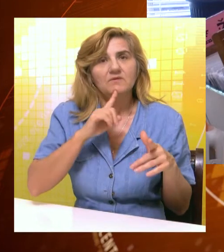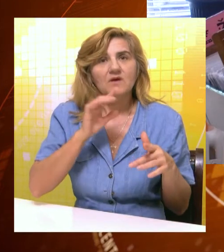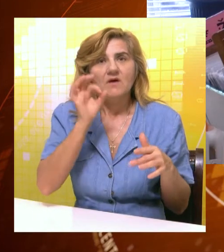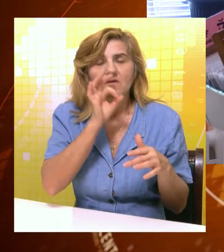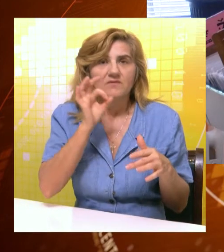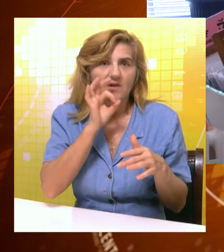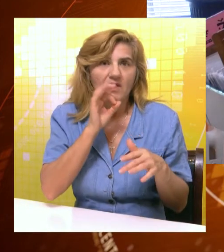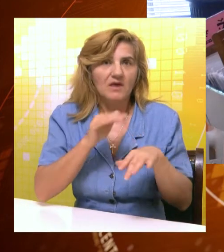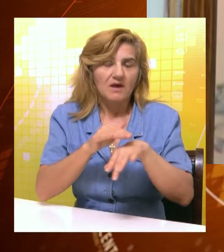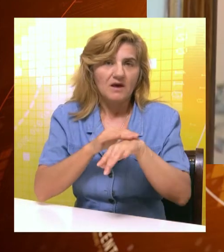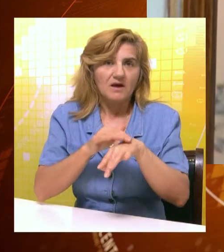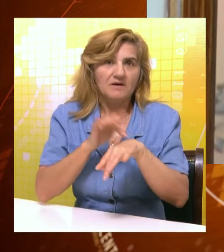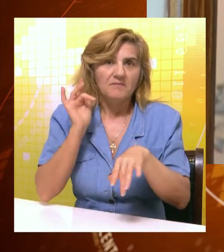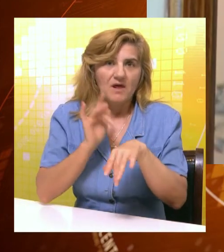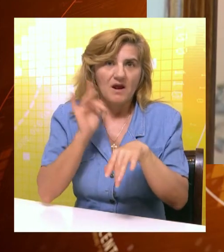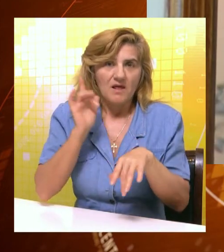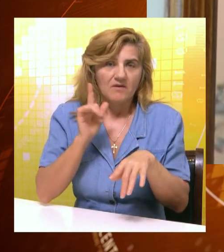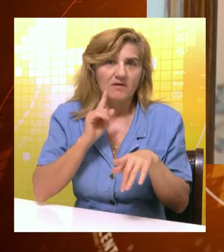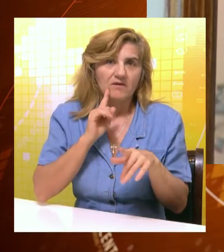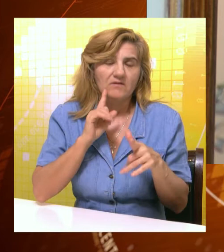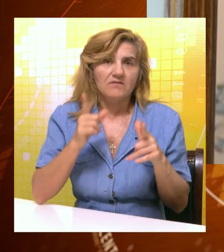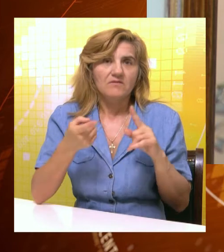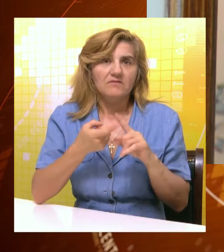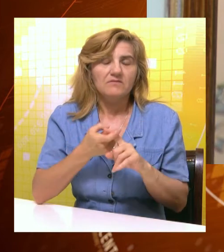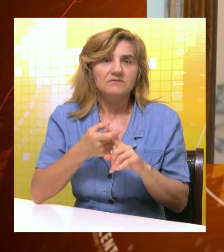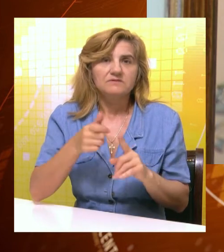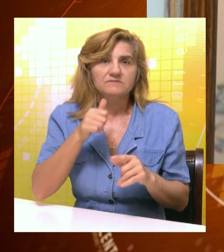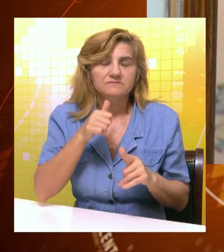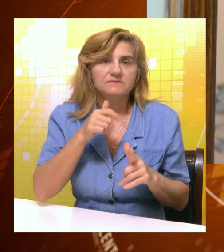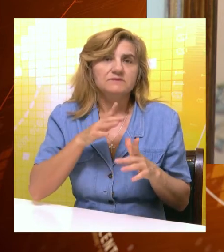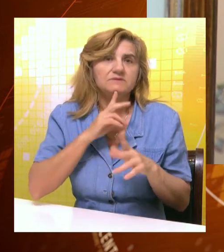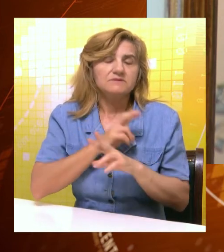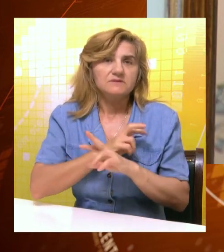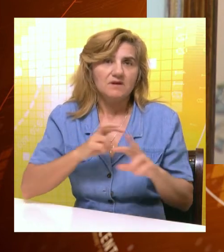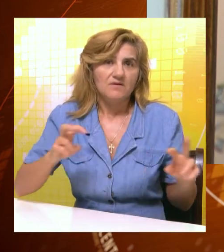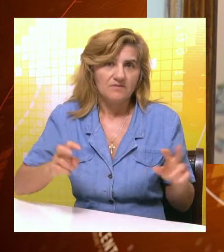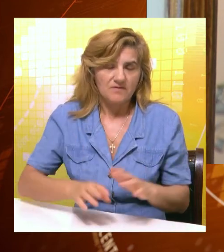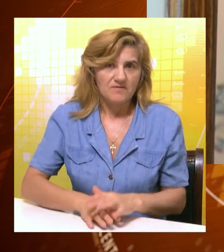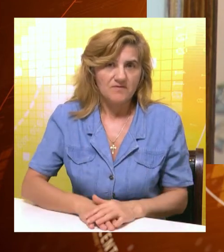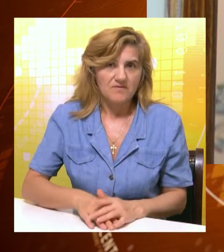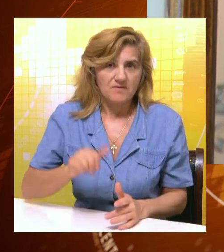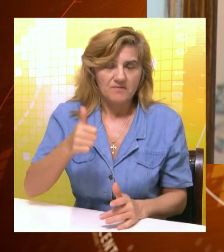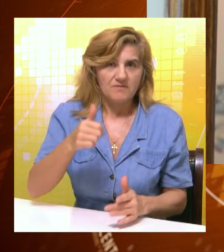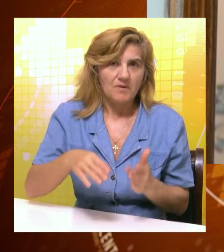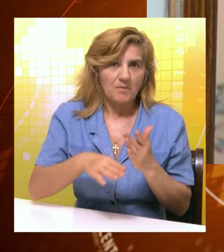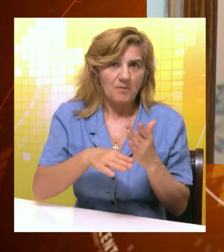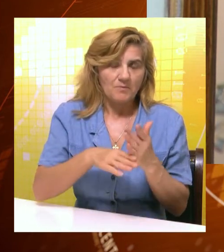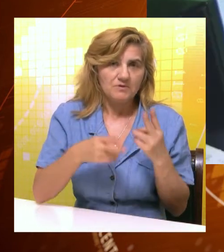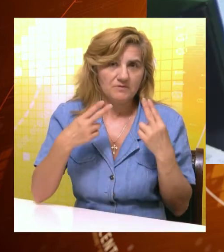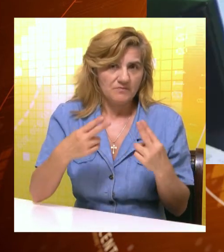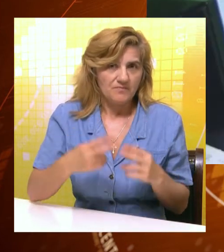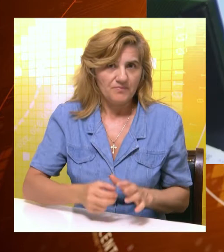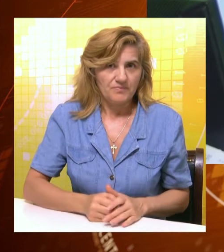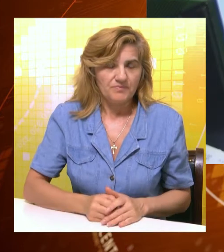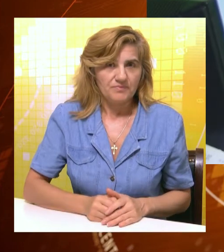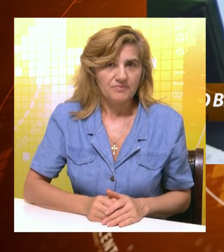probiotik, kremu protivalergijskih reakcija, sredstvo za rehidrataciju organizma i ostale elemente za prvu pomoć.